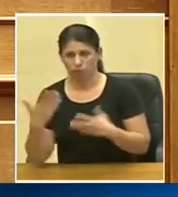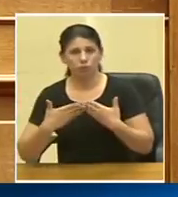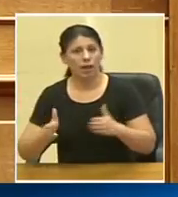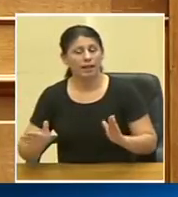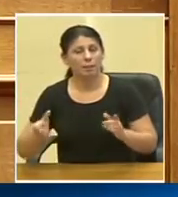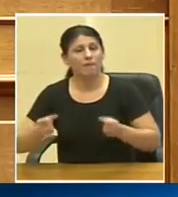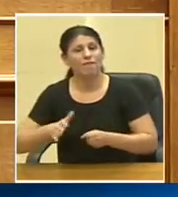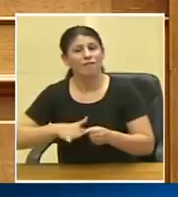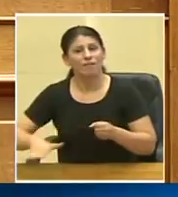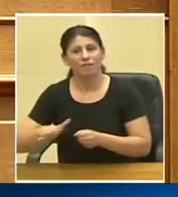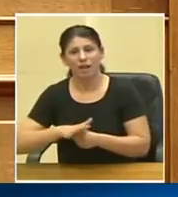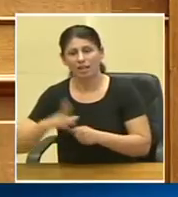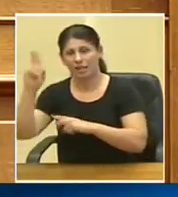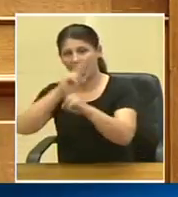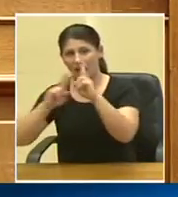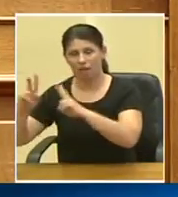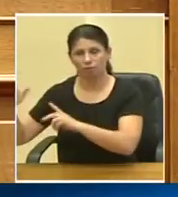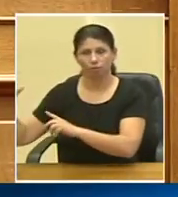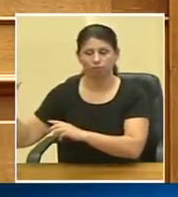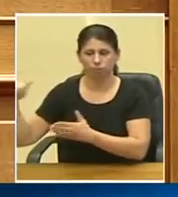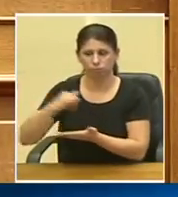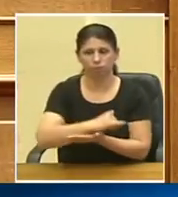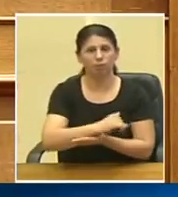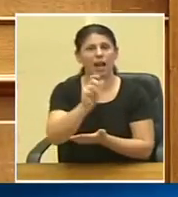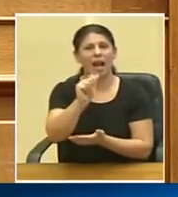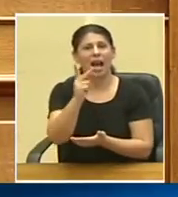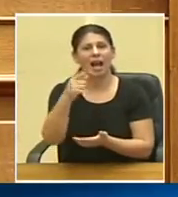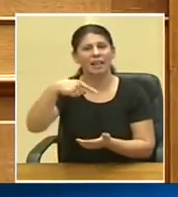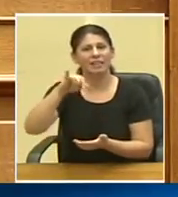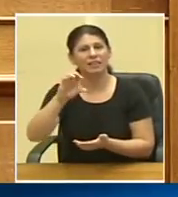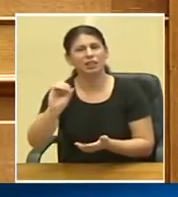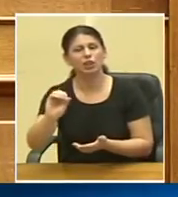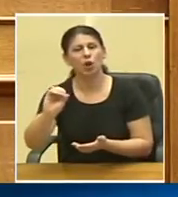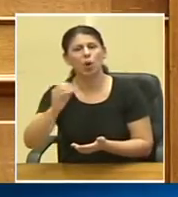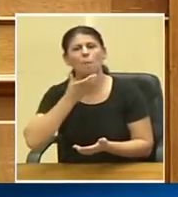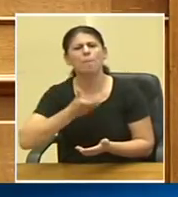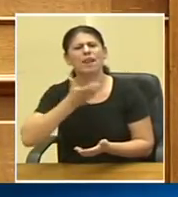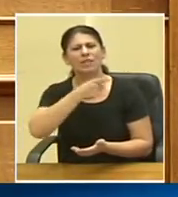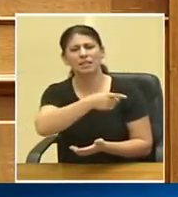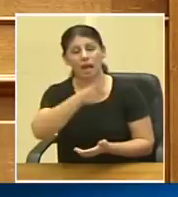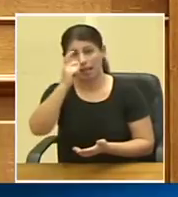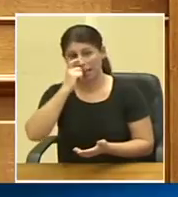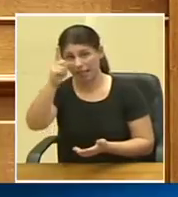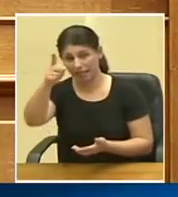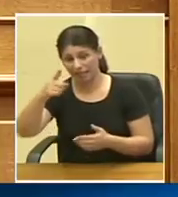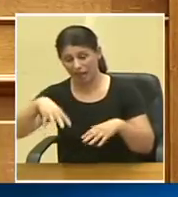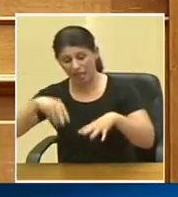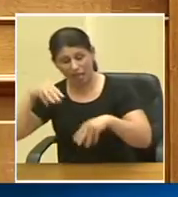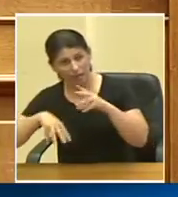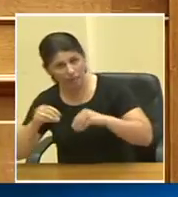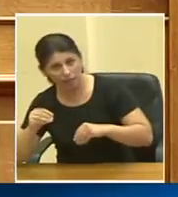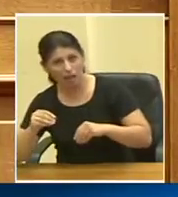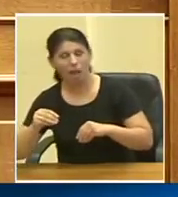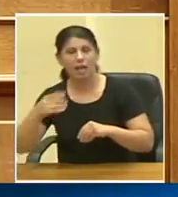της Βάσης των Αροδιακομιδών στο Άκτιο, που ήδη έκανε τα πρώτα περιστατικά, από την Κέρκυρα στα Γιάννενα, από τη